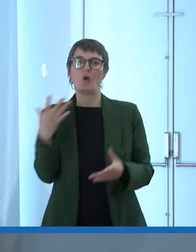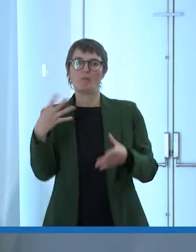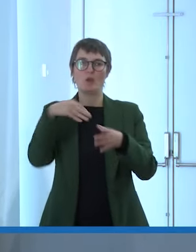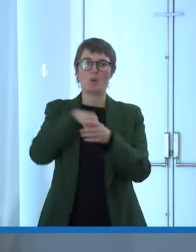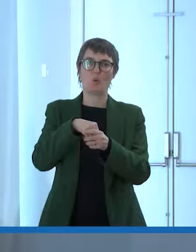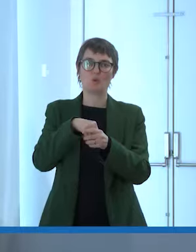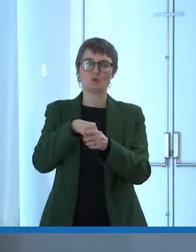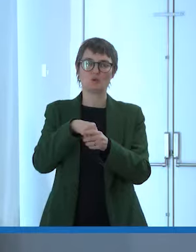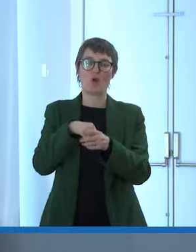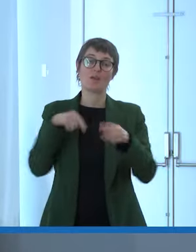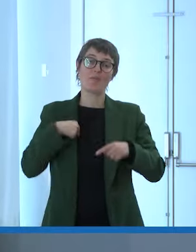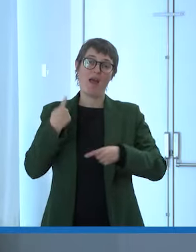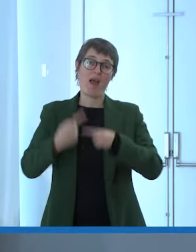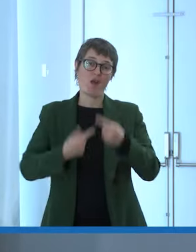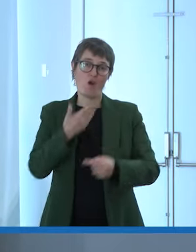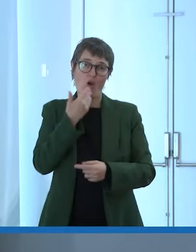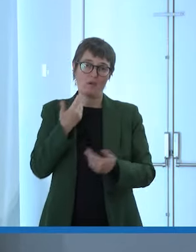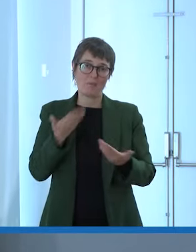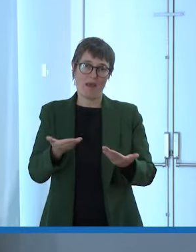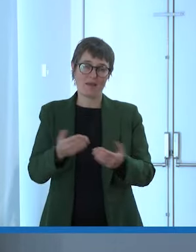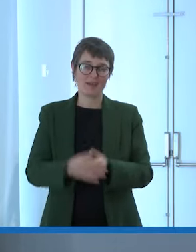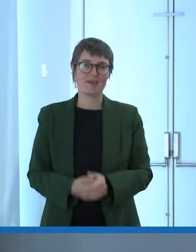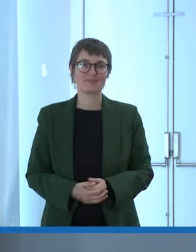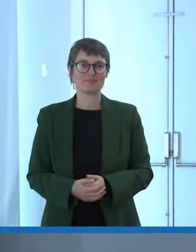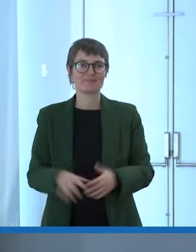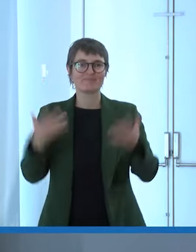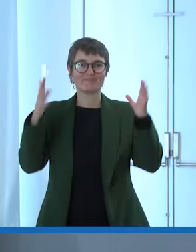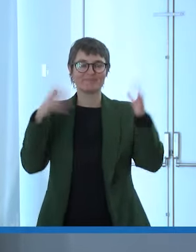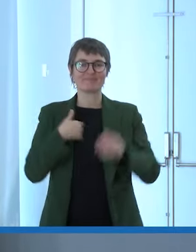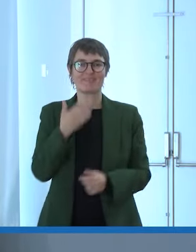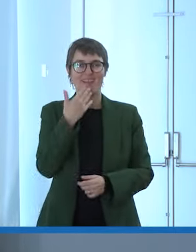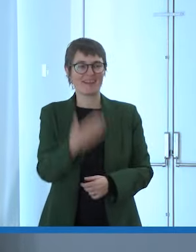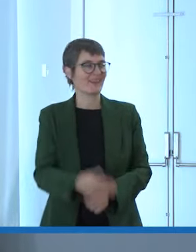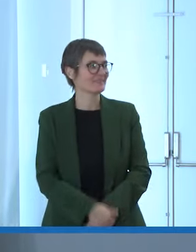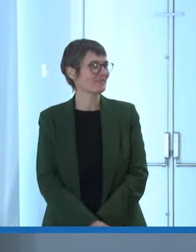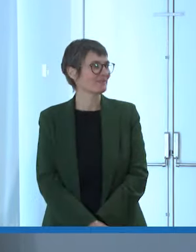grazie grazie Valentina anche per la tua testimonianza